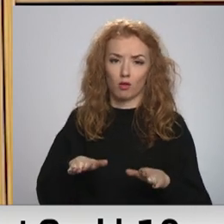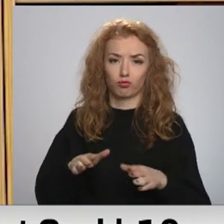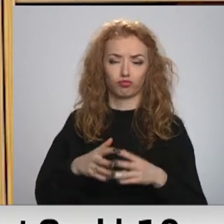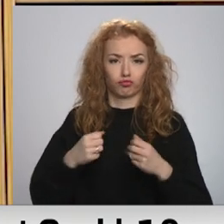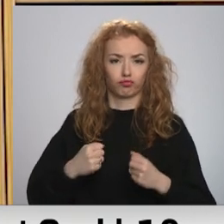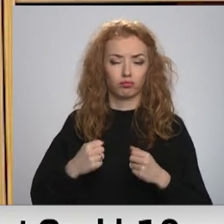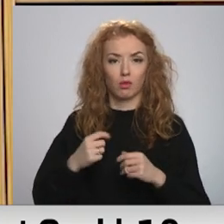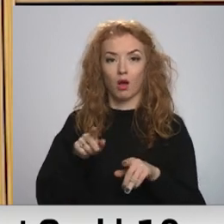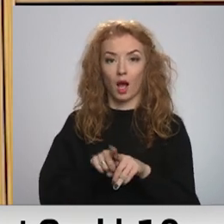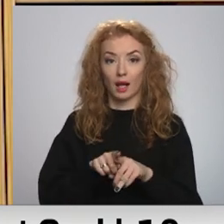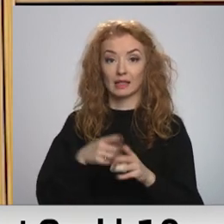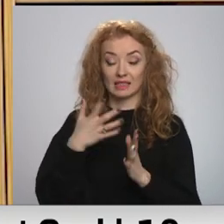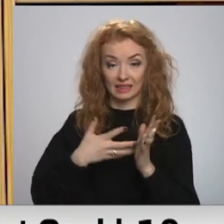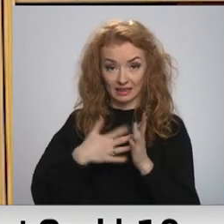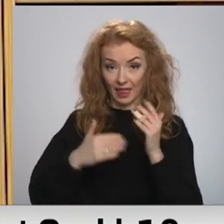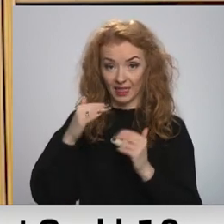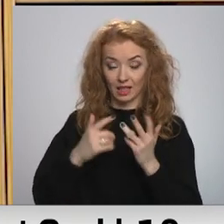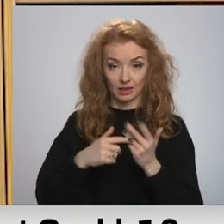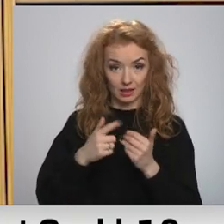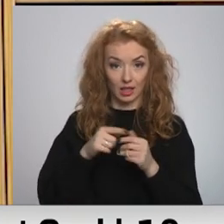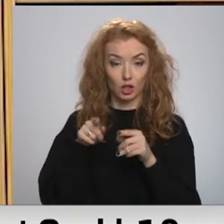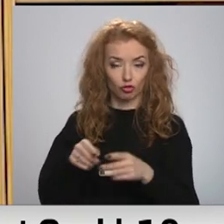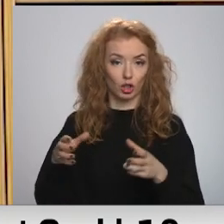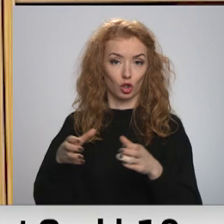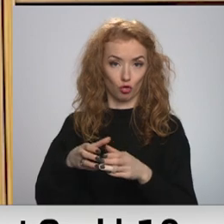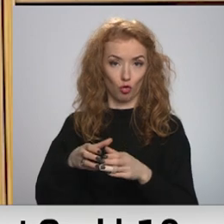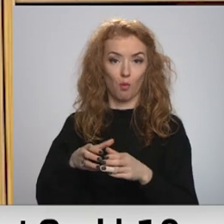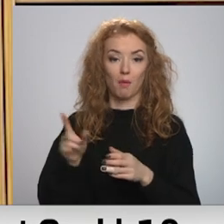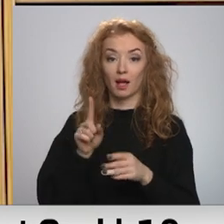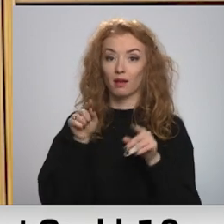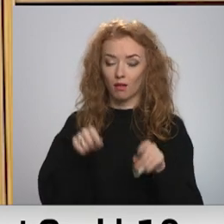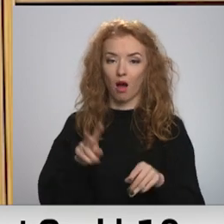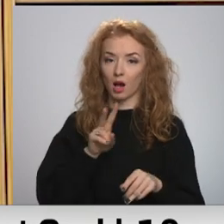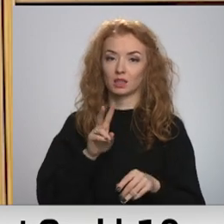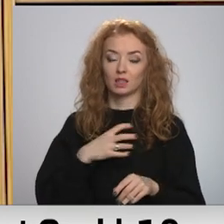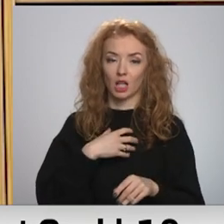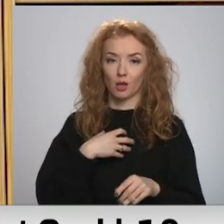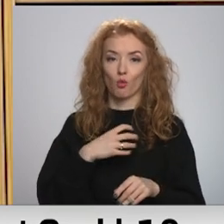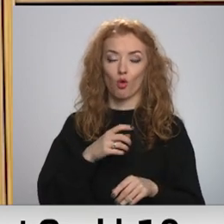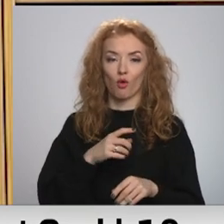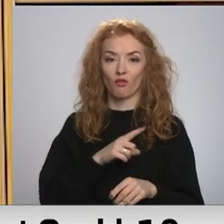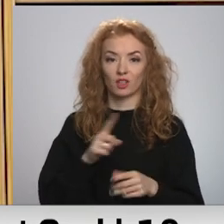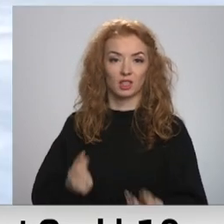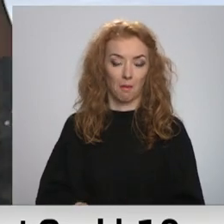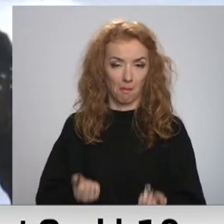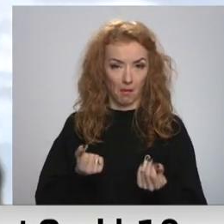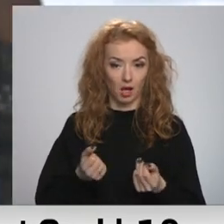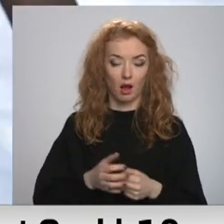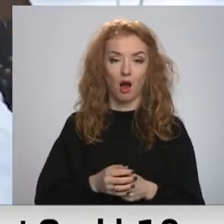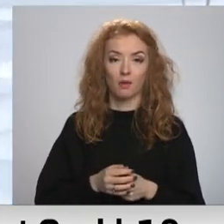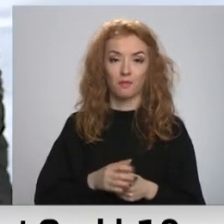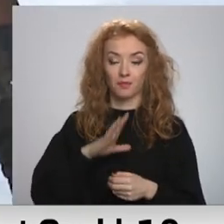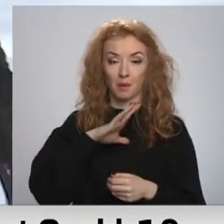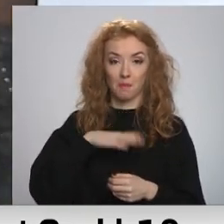Pēc statistikas datiem tieši šī grupa ir tā, kas var slimot ļoti smagi. Pēc